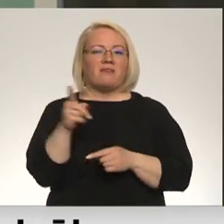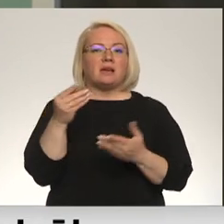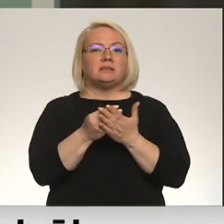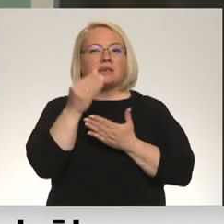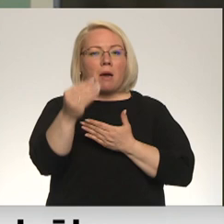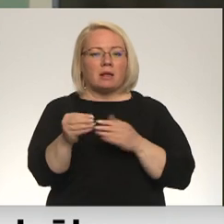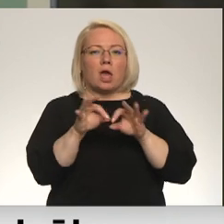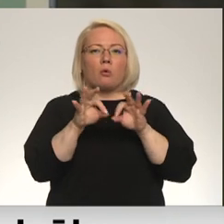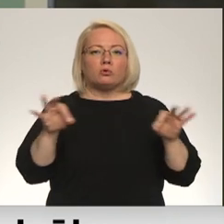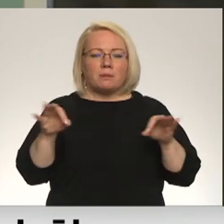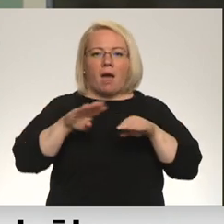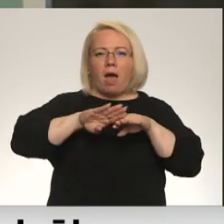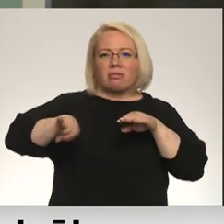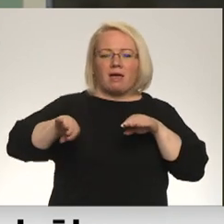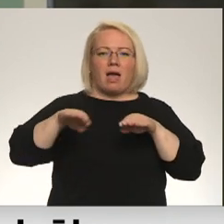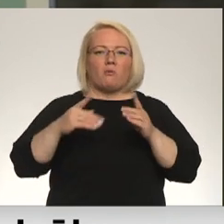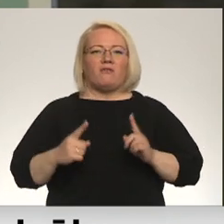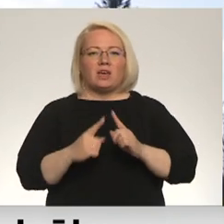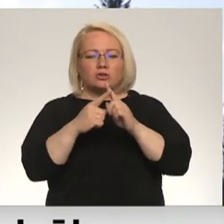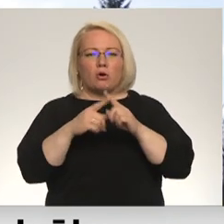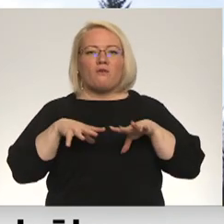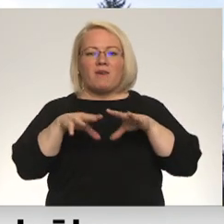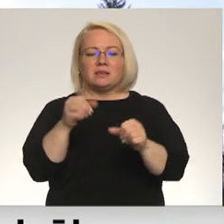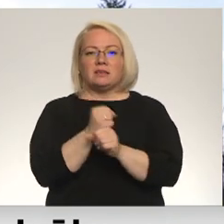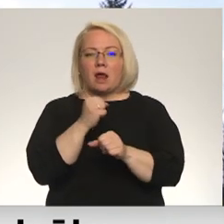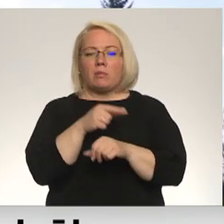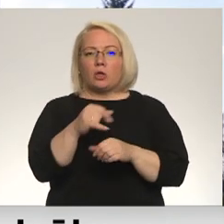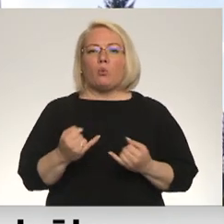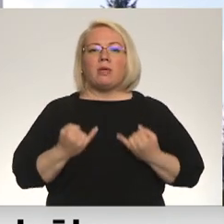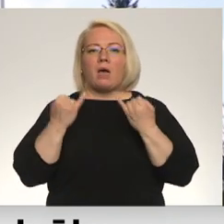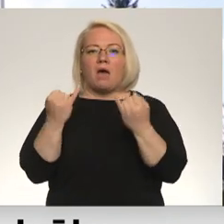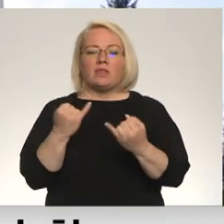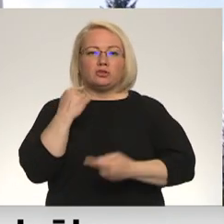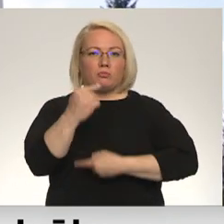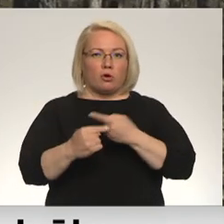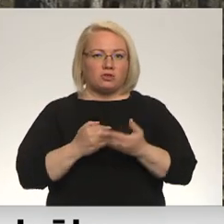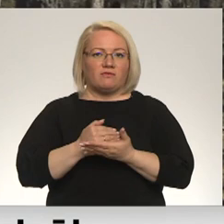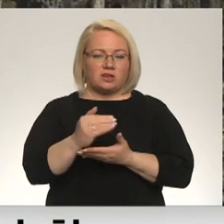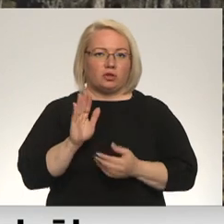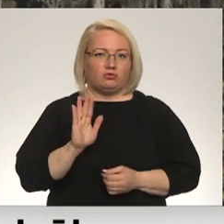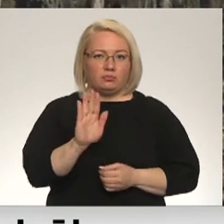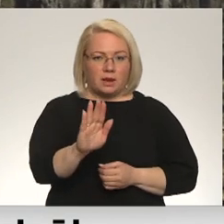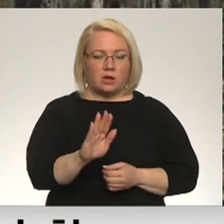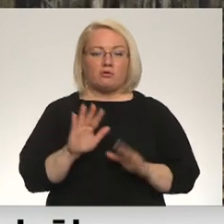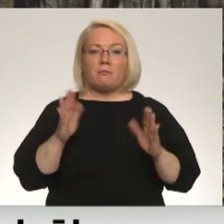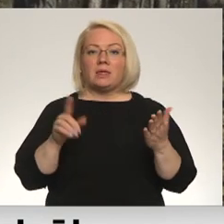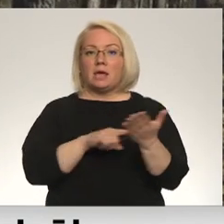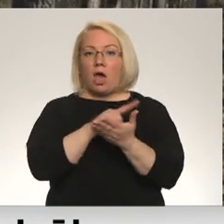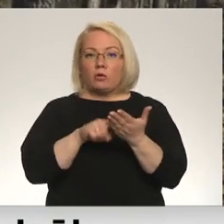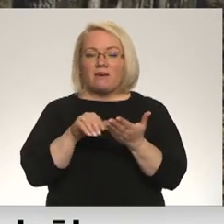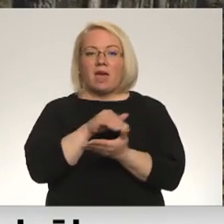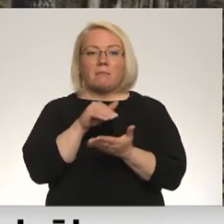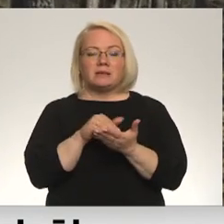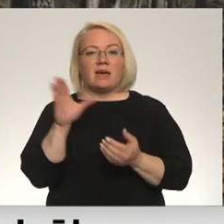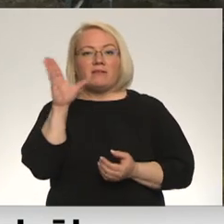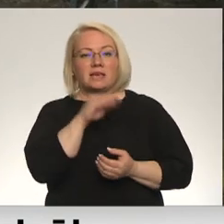uzmērīt atdalāmo virsotni un veids veselu virkni darbu, lai šo dāvināšanas procesu virzītu uz priekšu. Savukārt uz jautājumu, vai pastāv iespēja,